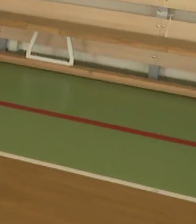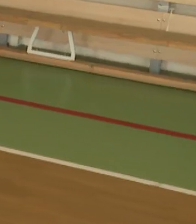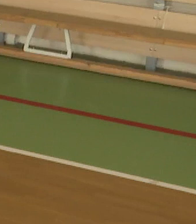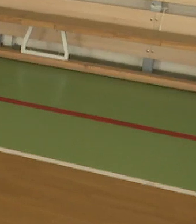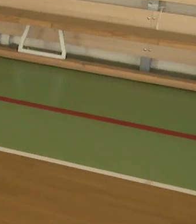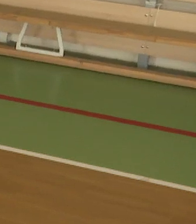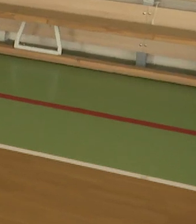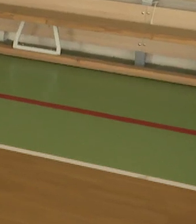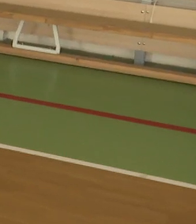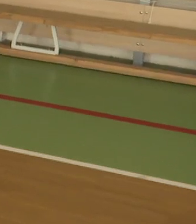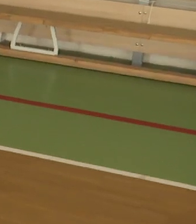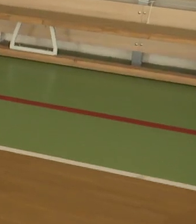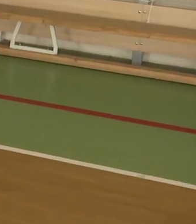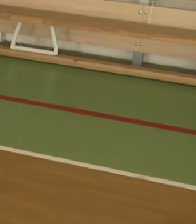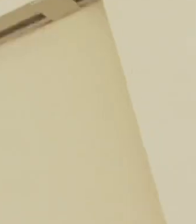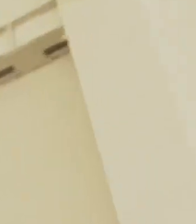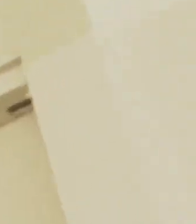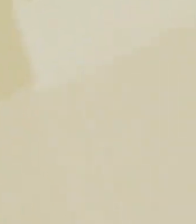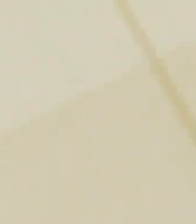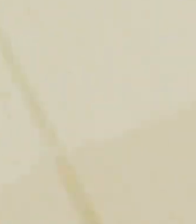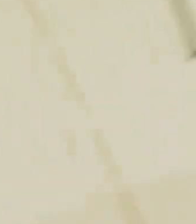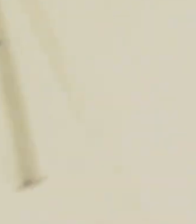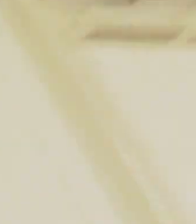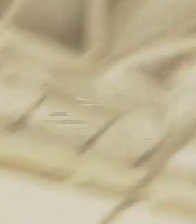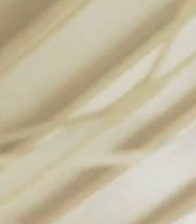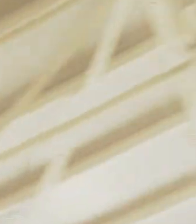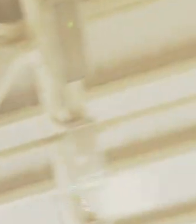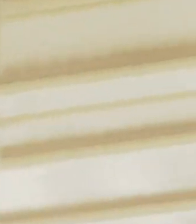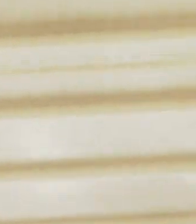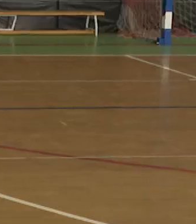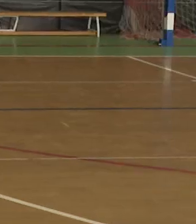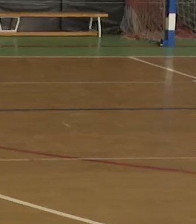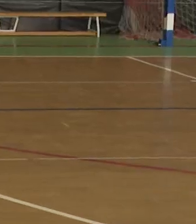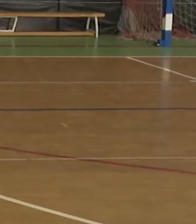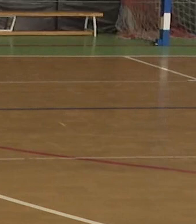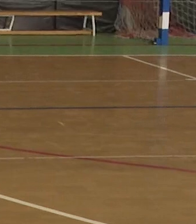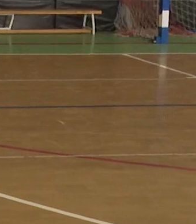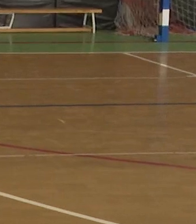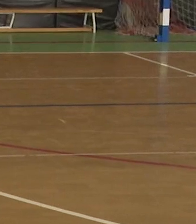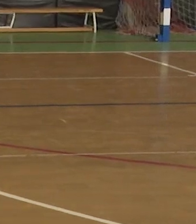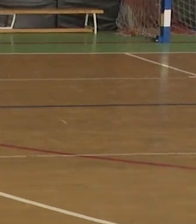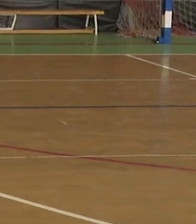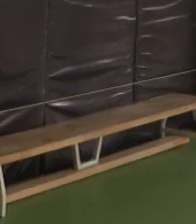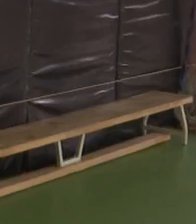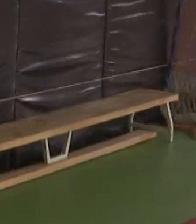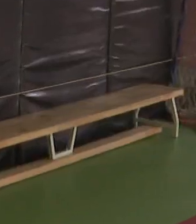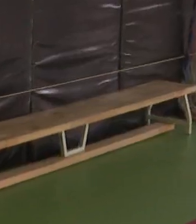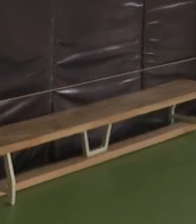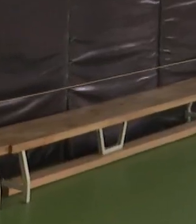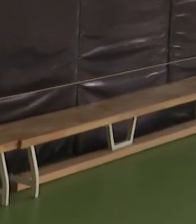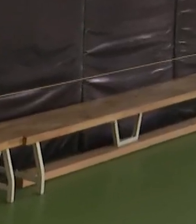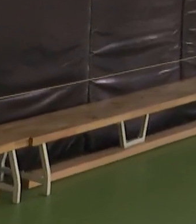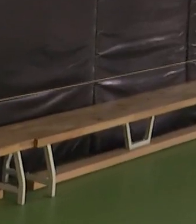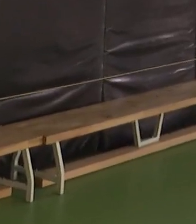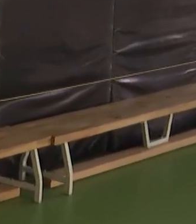Знакомит ребят с беспилотными летательными аппаратами. Это лишь одно из направлений авиационного клуба. Его воспитанник